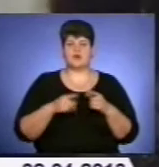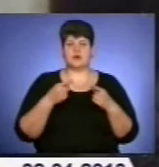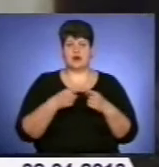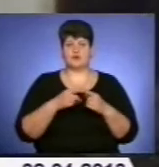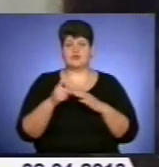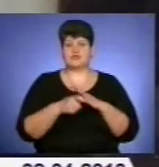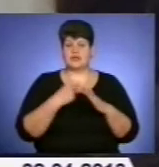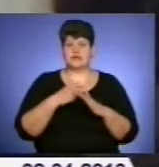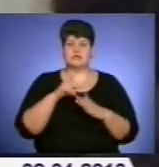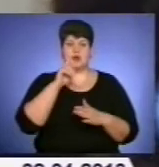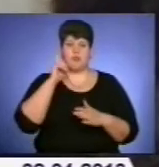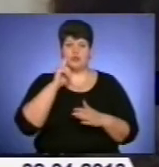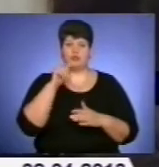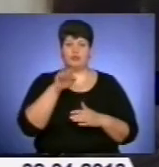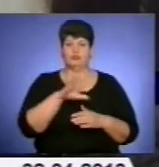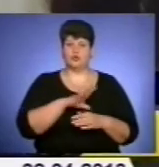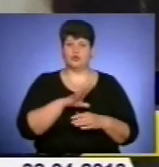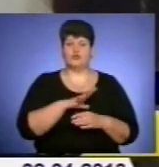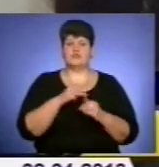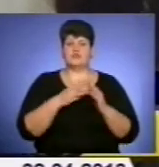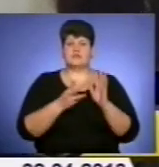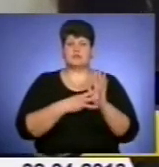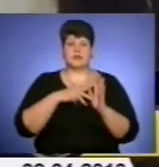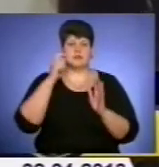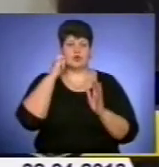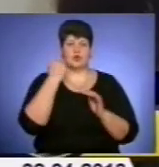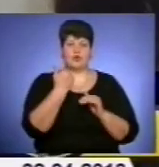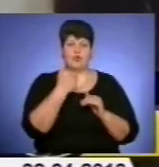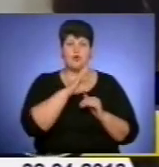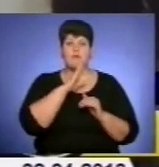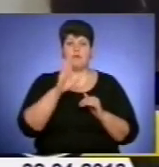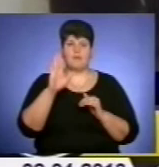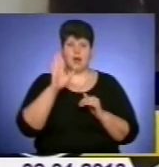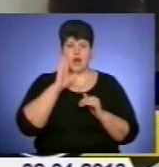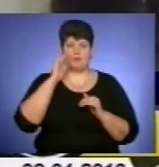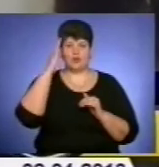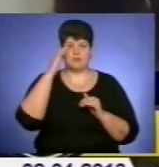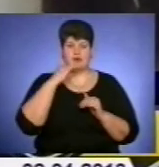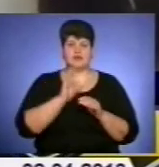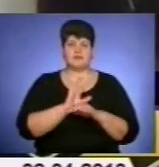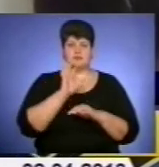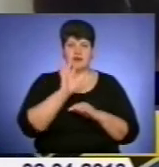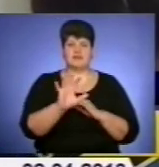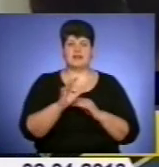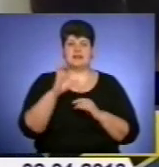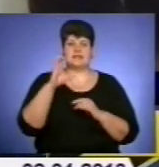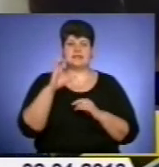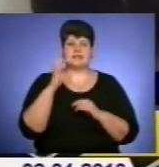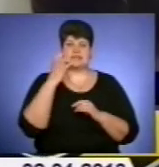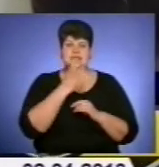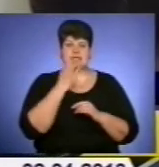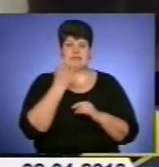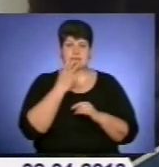Йому було 18 років, його маму і батька відправили в Сибір далеко. Його у 18